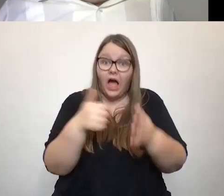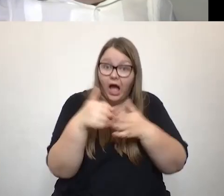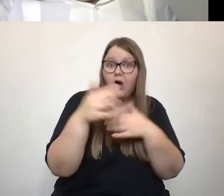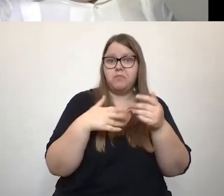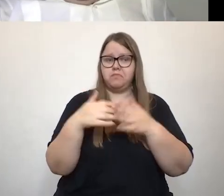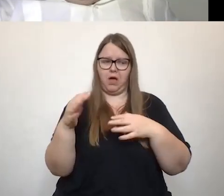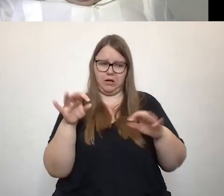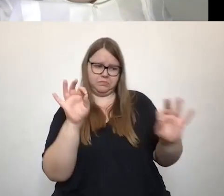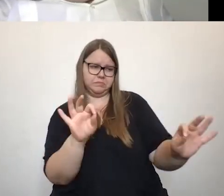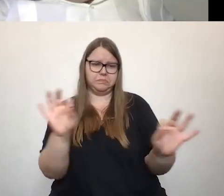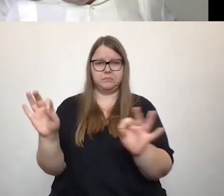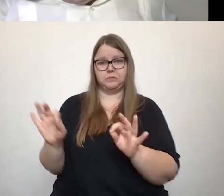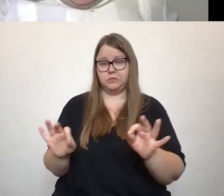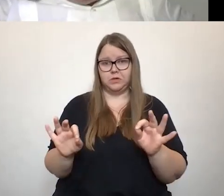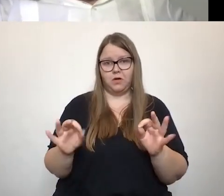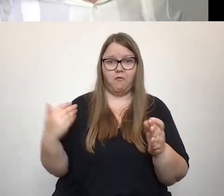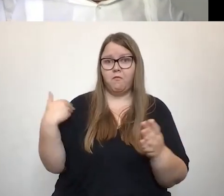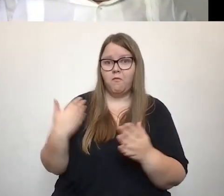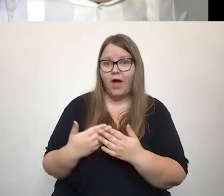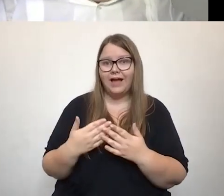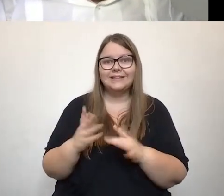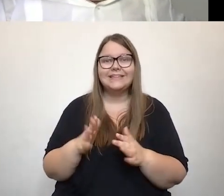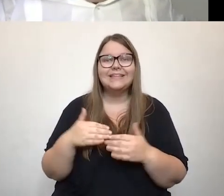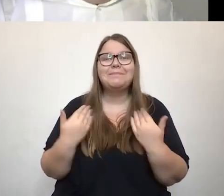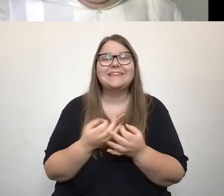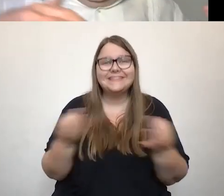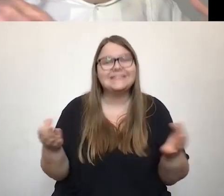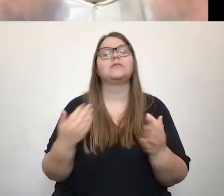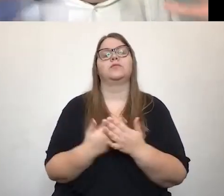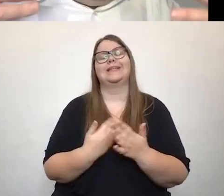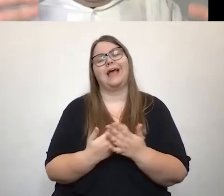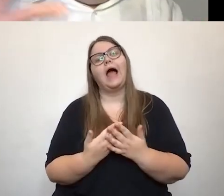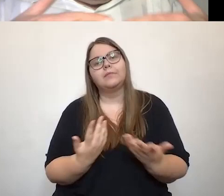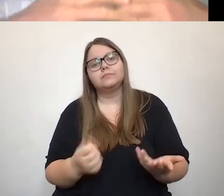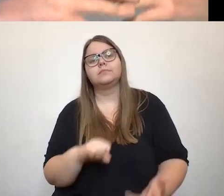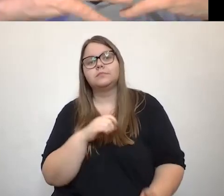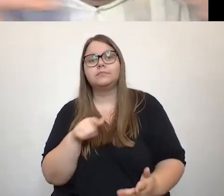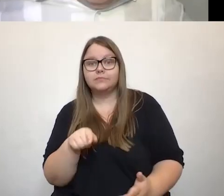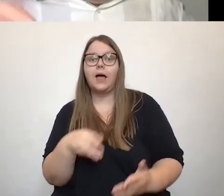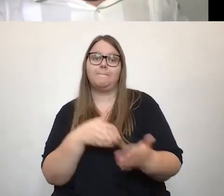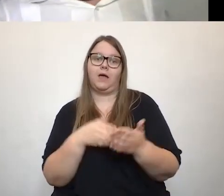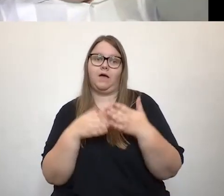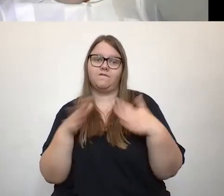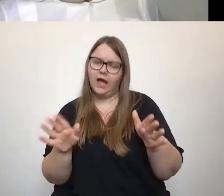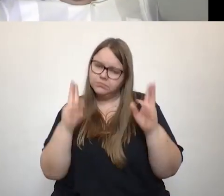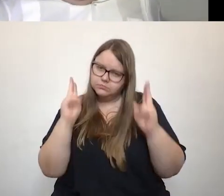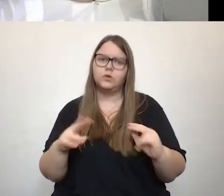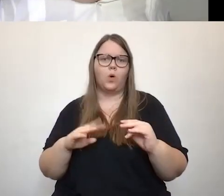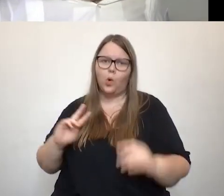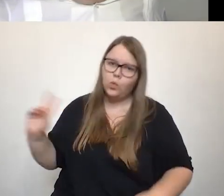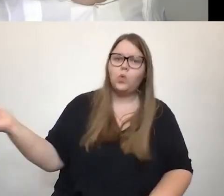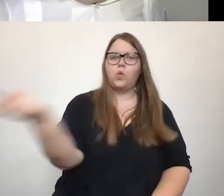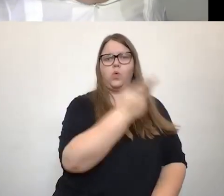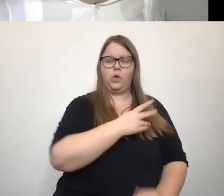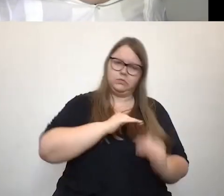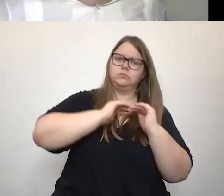wo es eben nichts gab. Werde dann im Bestand natürlich eben jetzt Barrierefreiheit, flächendeckend umsetzt, ist eigentlich eine